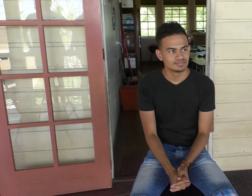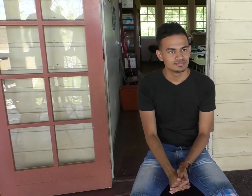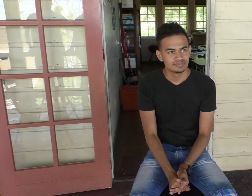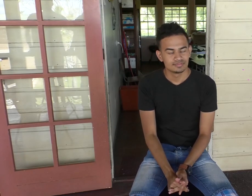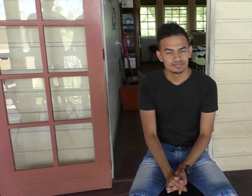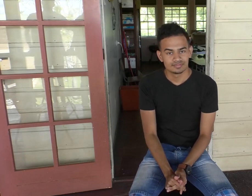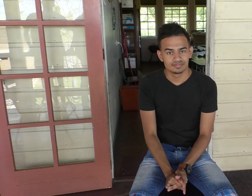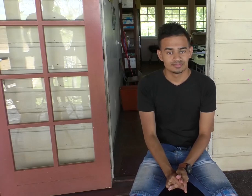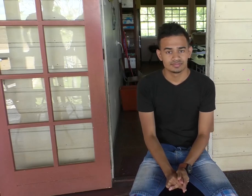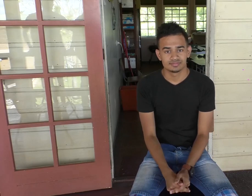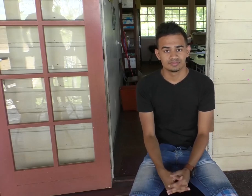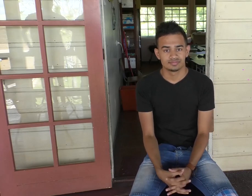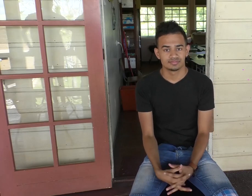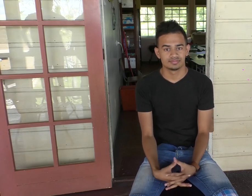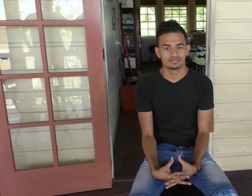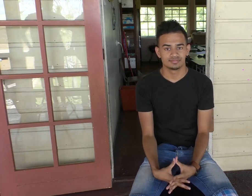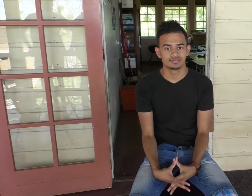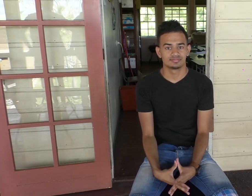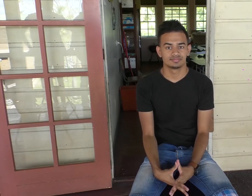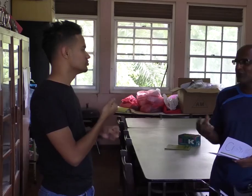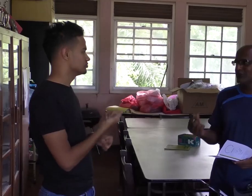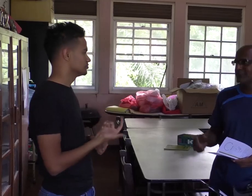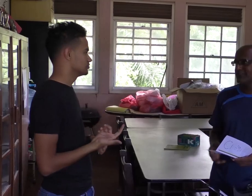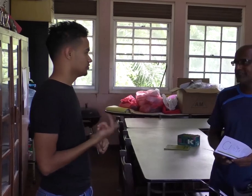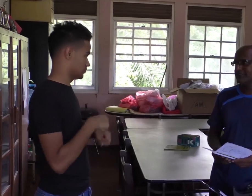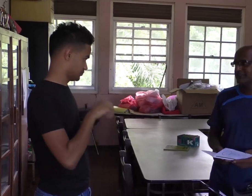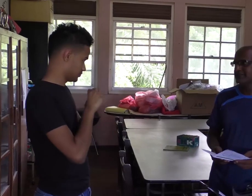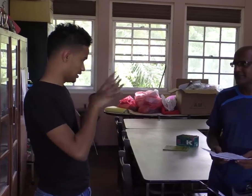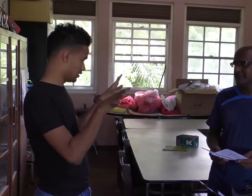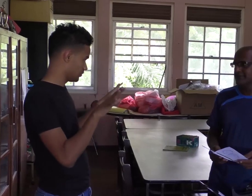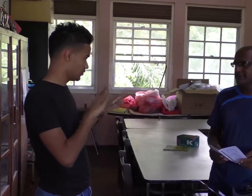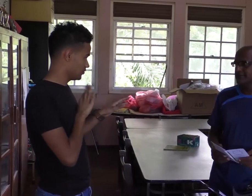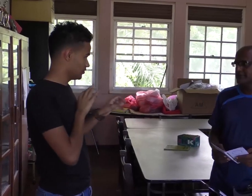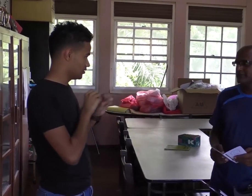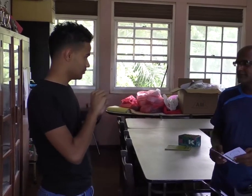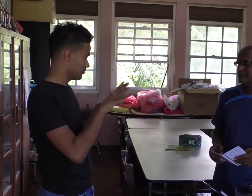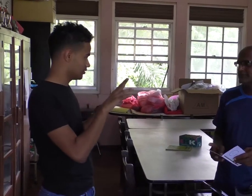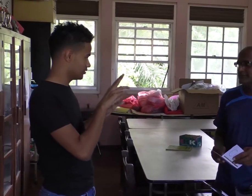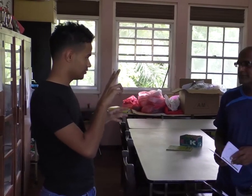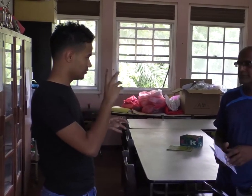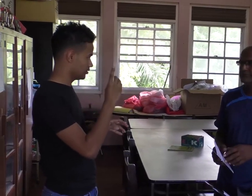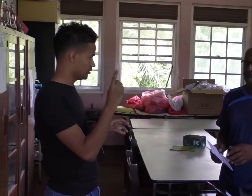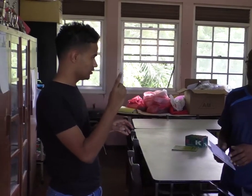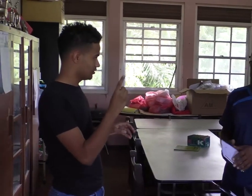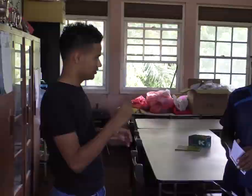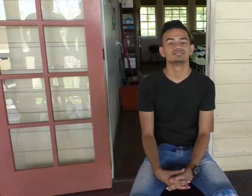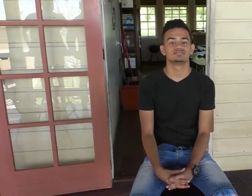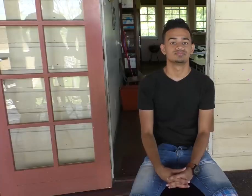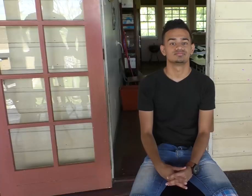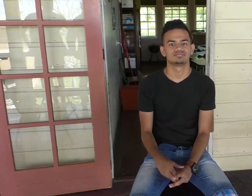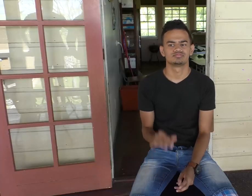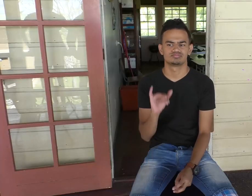dat we moeten doen. En de horenden zouden meer kunnen helpen. Wat zijn de persoonlijke uitdagingen waarmee Wierin zit?